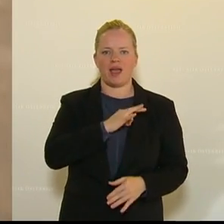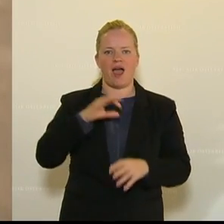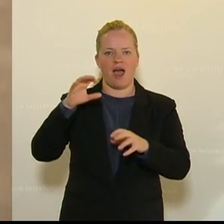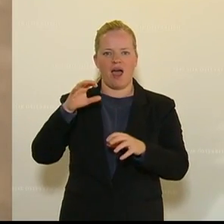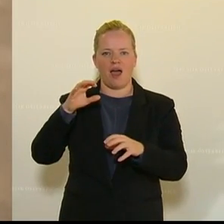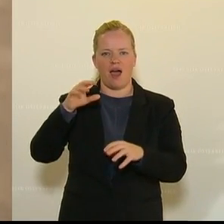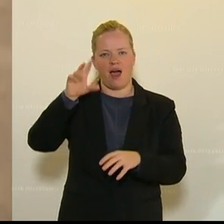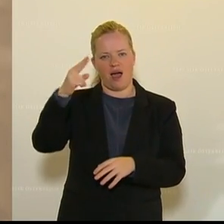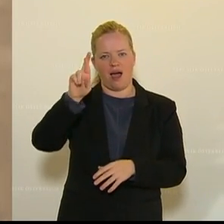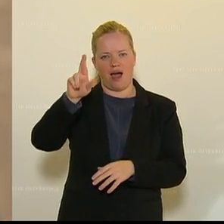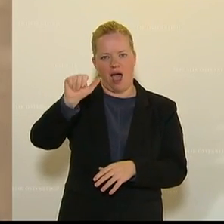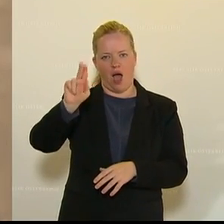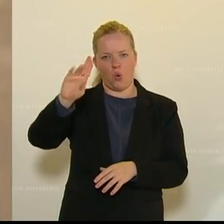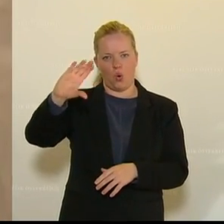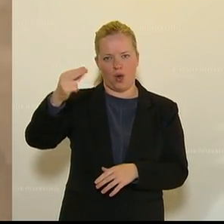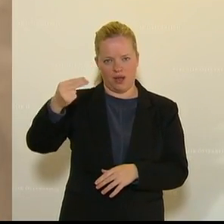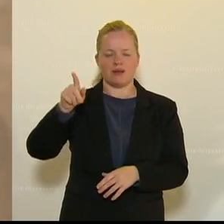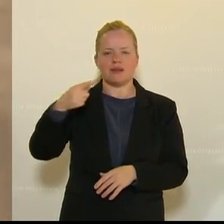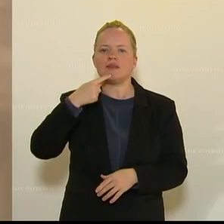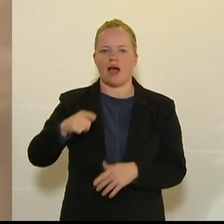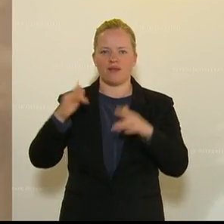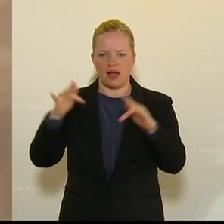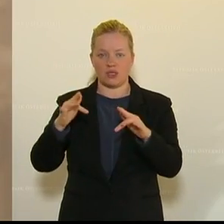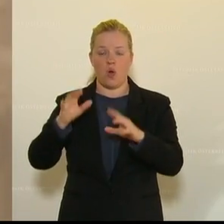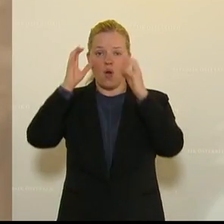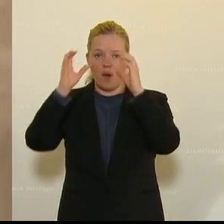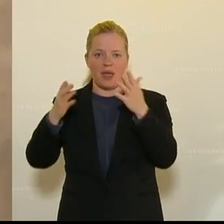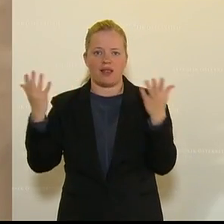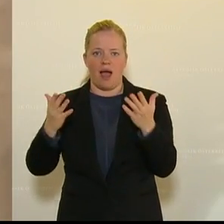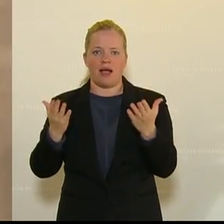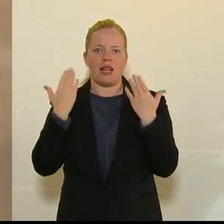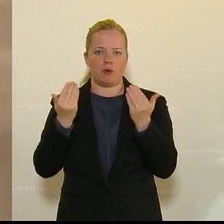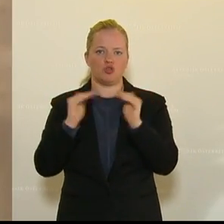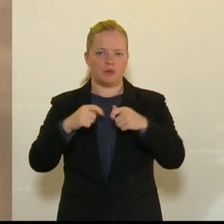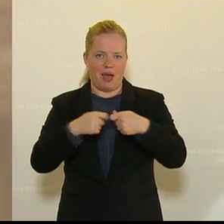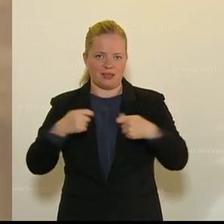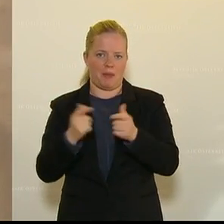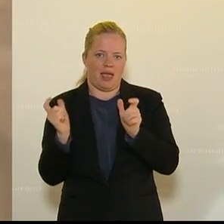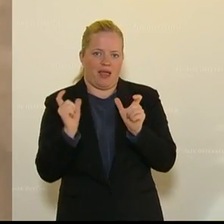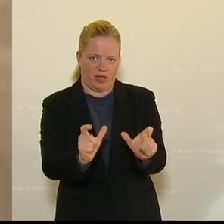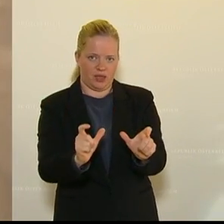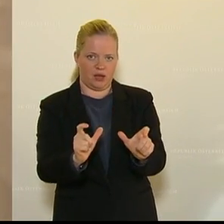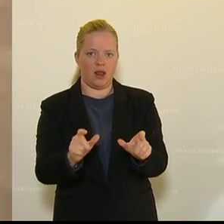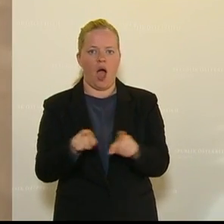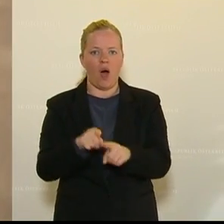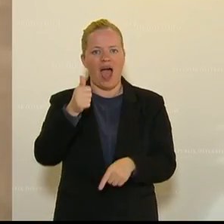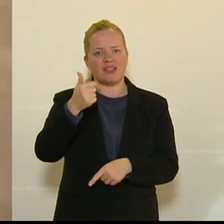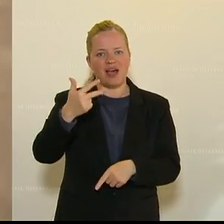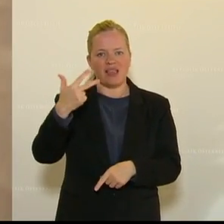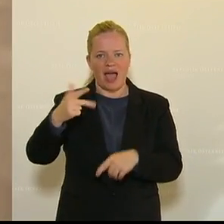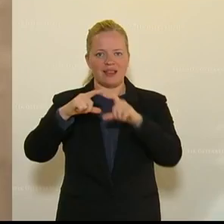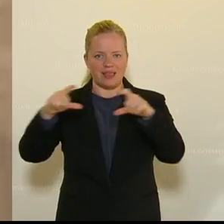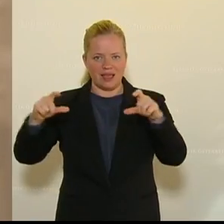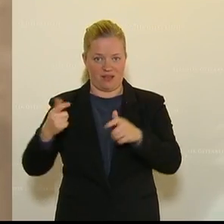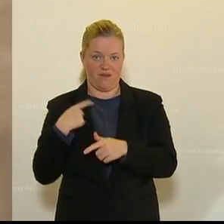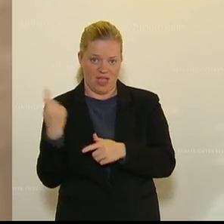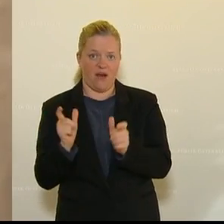ÖVP verhindert jegliche Klimaschutzmaßnahme und vor allem auch das 1-2-3-Ticket verhindern wir. Dann würde ich doch